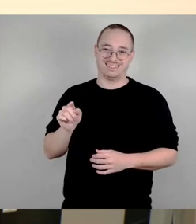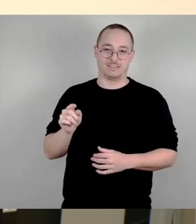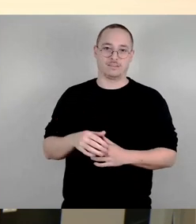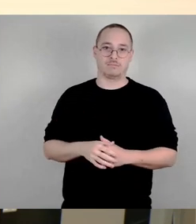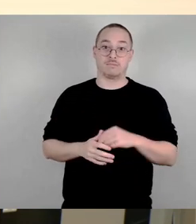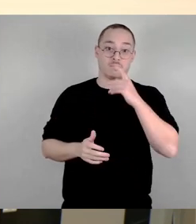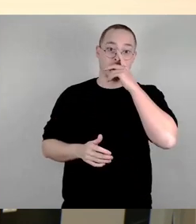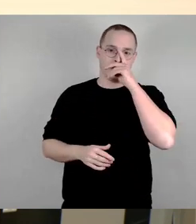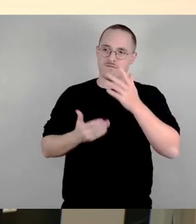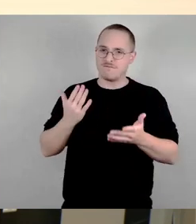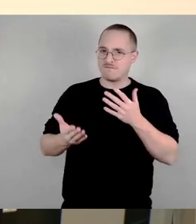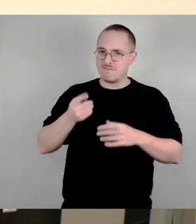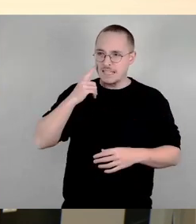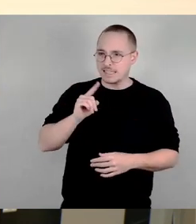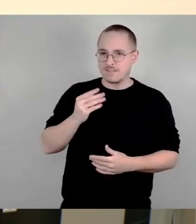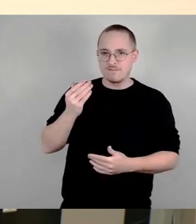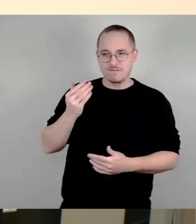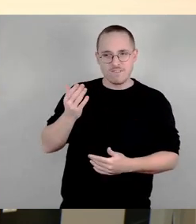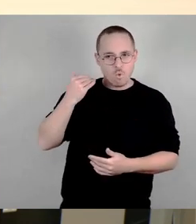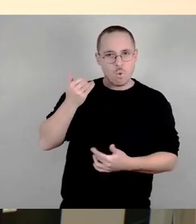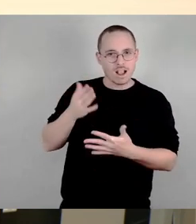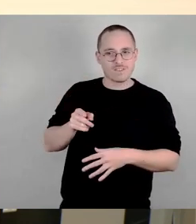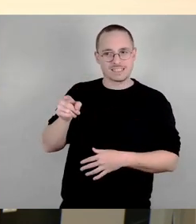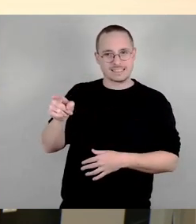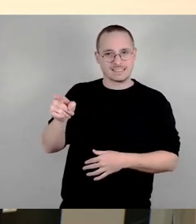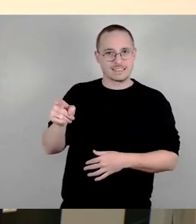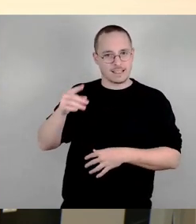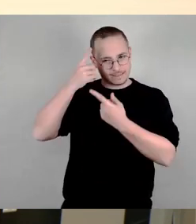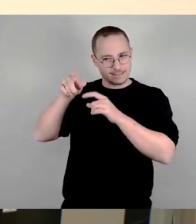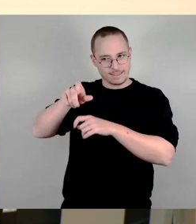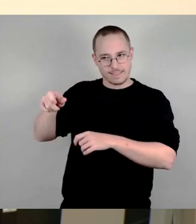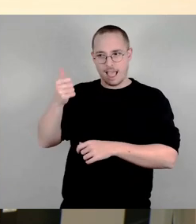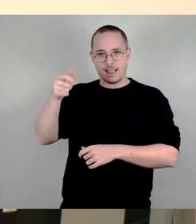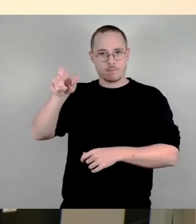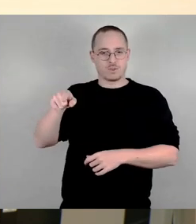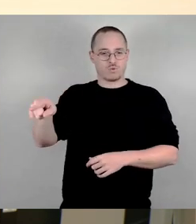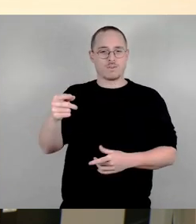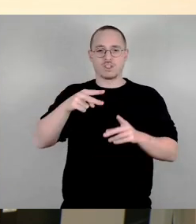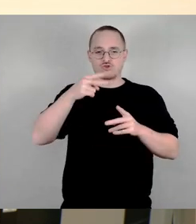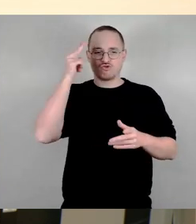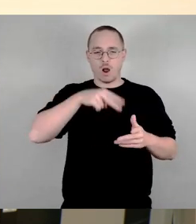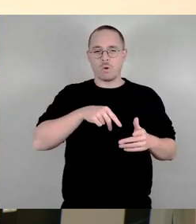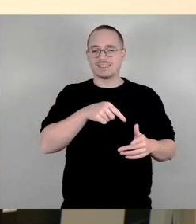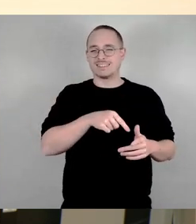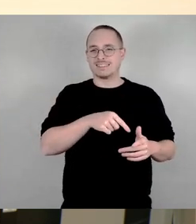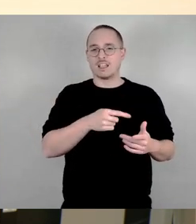Grundstücksmarktbericht 2023 reingeschaut hat. Die Umsätze und die Transaktionen haben sich halbiert.